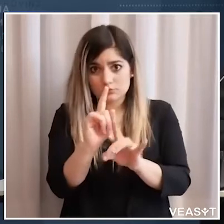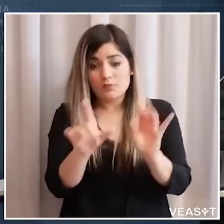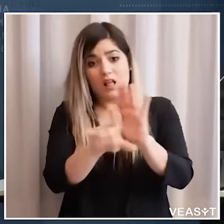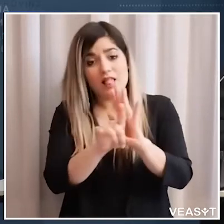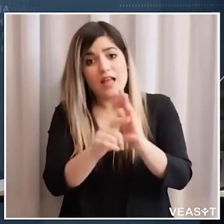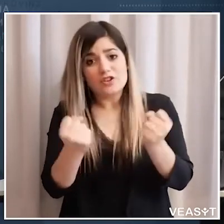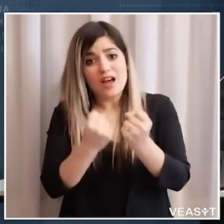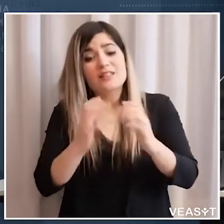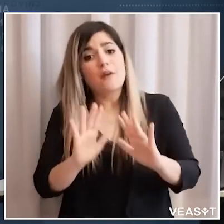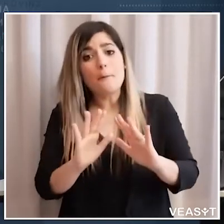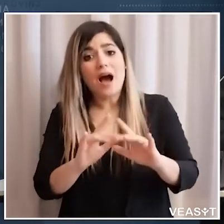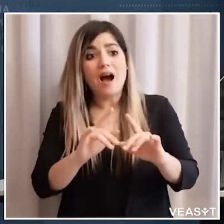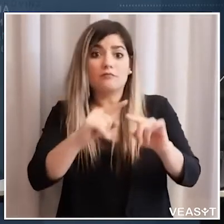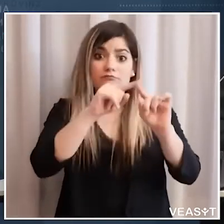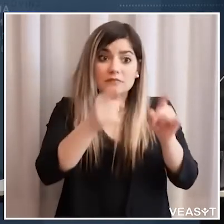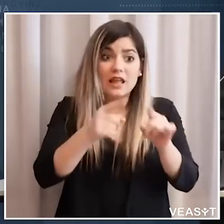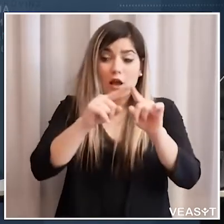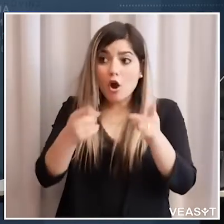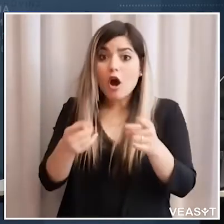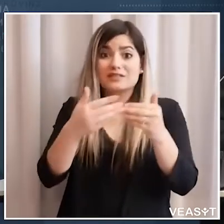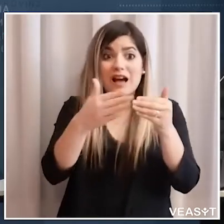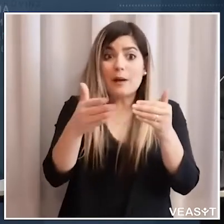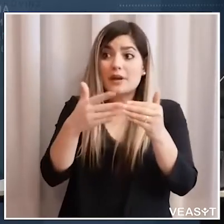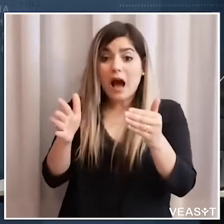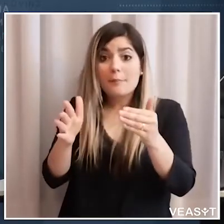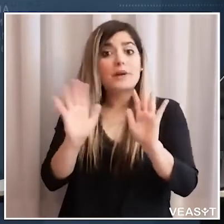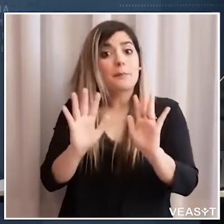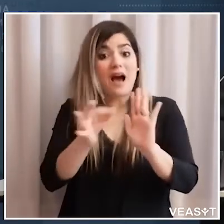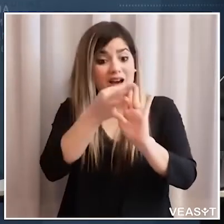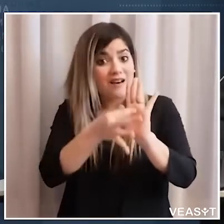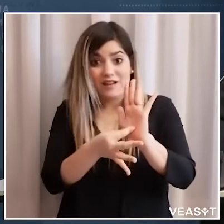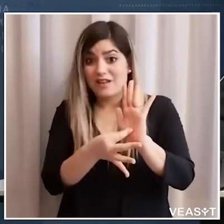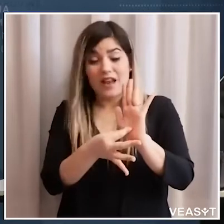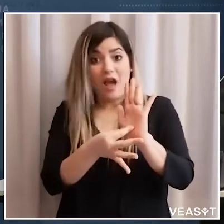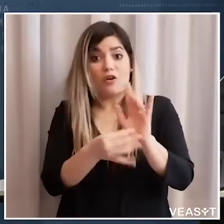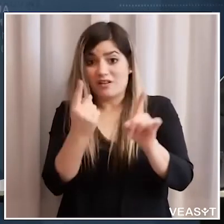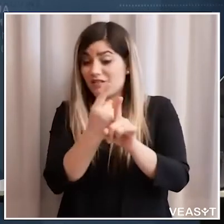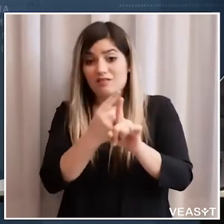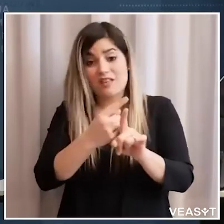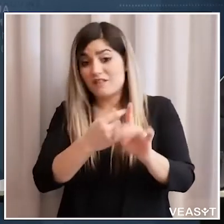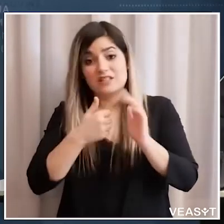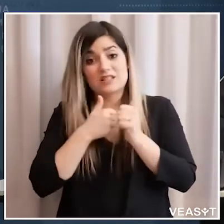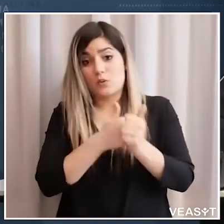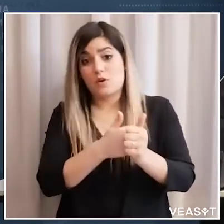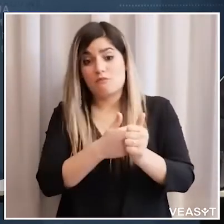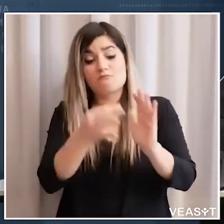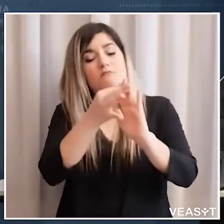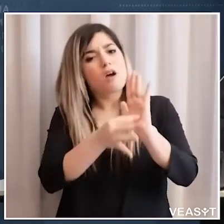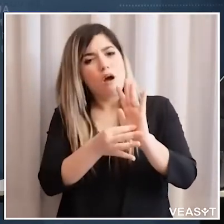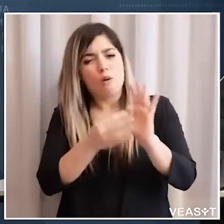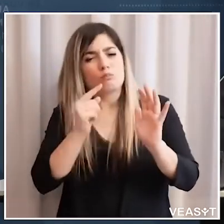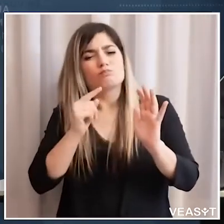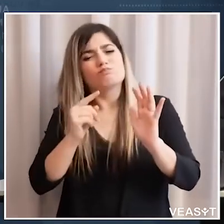non si aprono gli esercizi senza delle norme molto restrittive che sono presenti nell'allegato sono tutte norme di